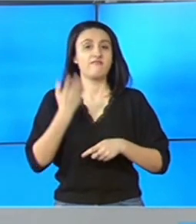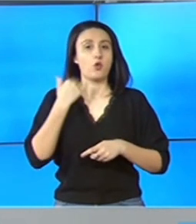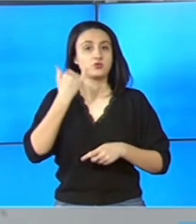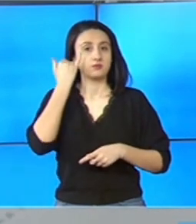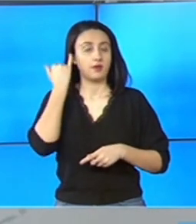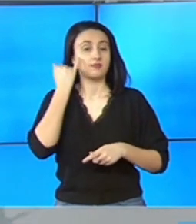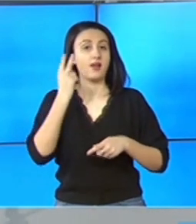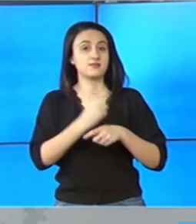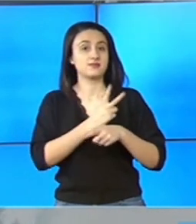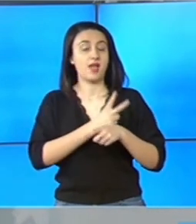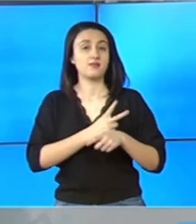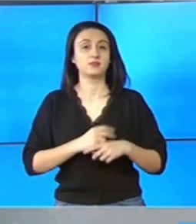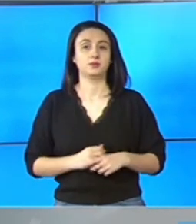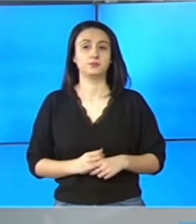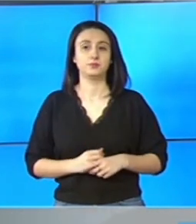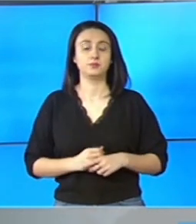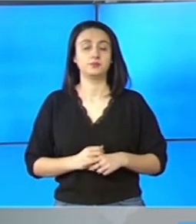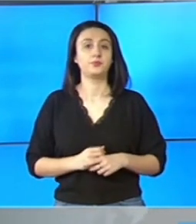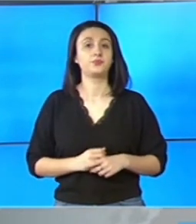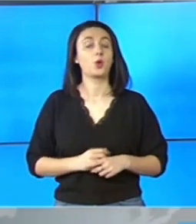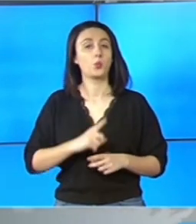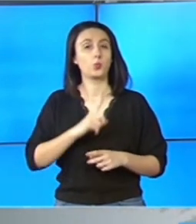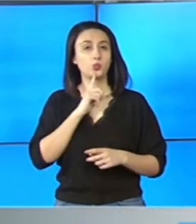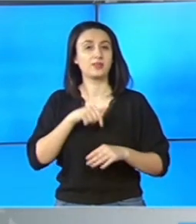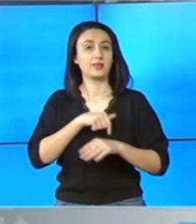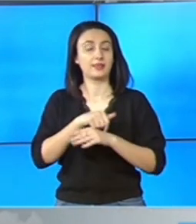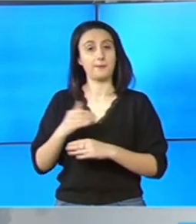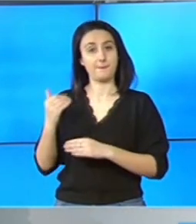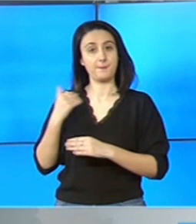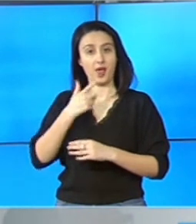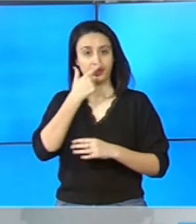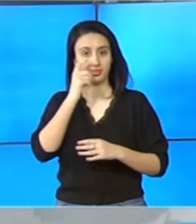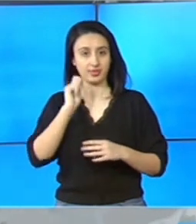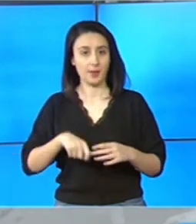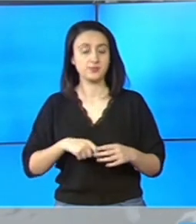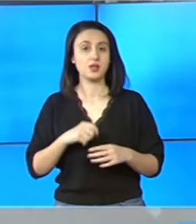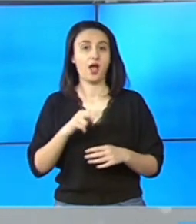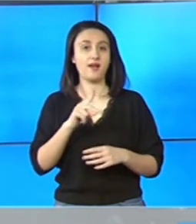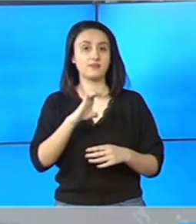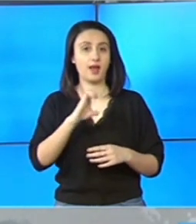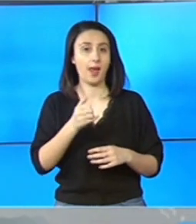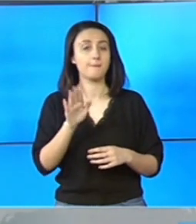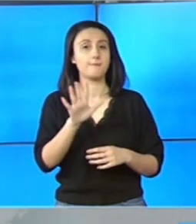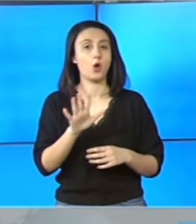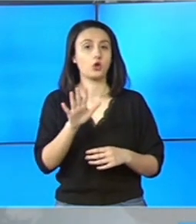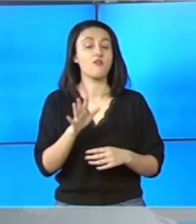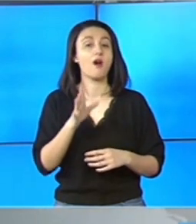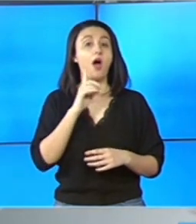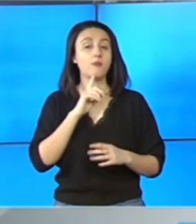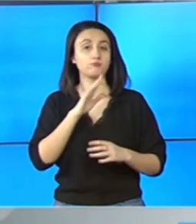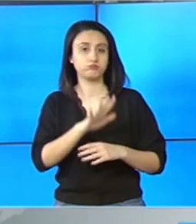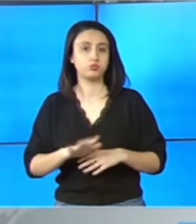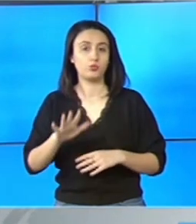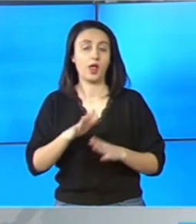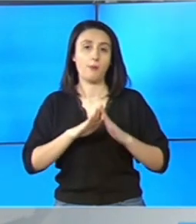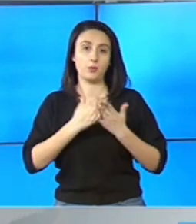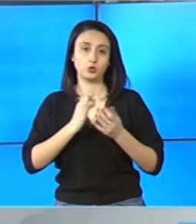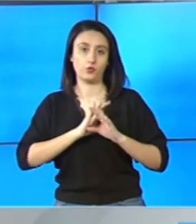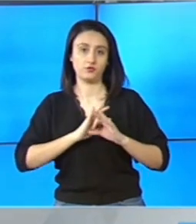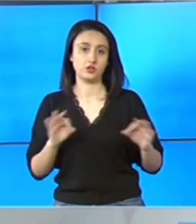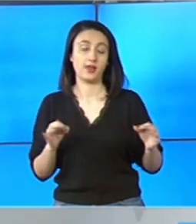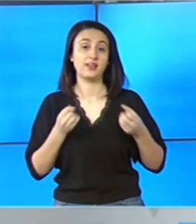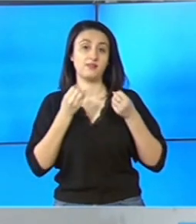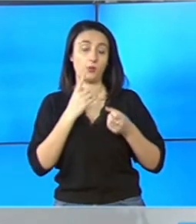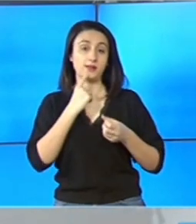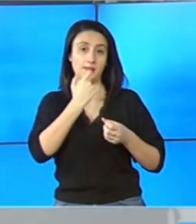secretar de stat alălui Vlad Voiculescu, cu puțin timp înainte de a fi demisă din Ministerul Sănătății, Andreea Moldovan a publicat în monitorul oficial